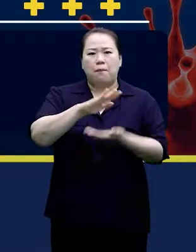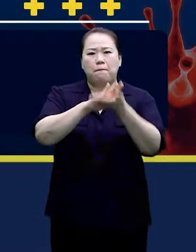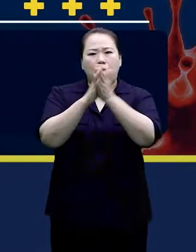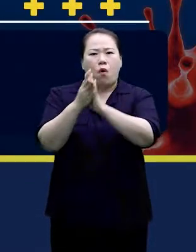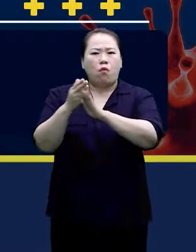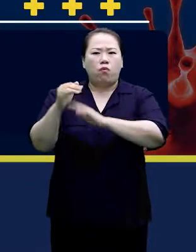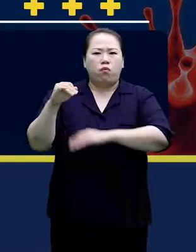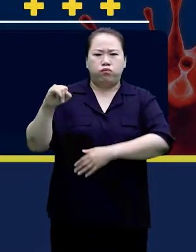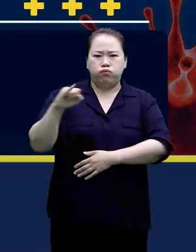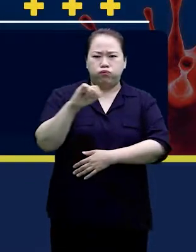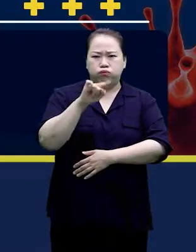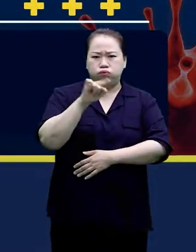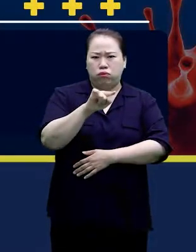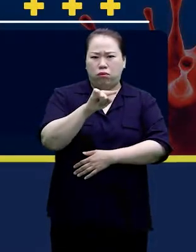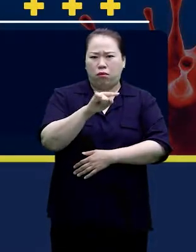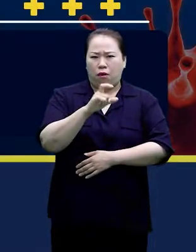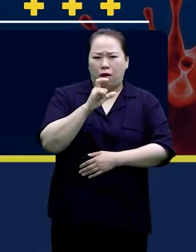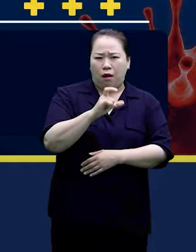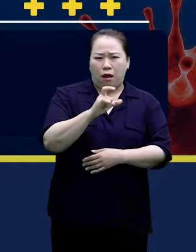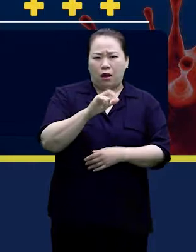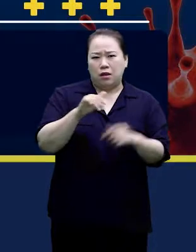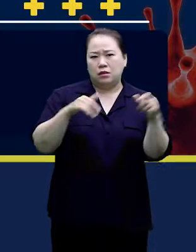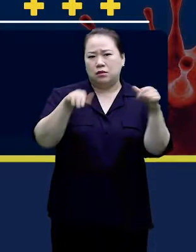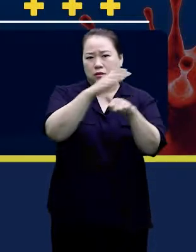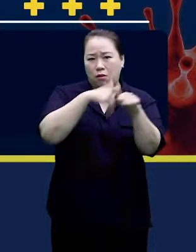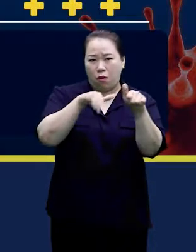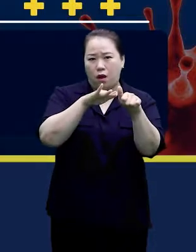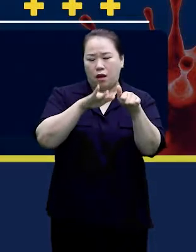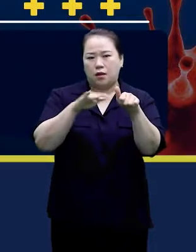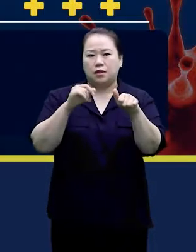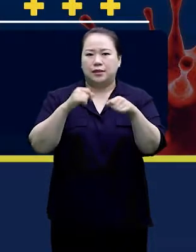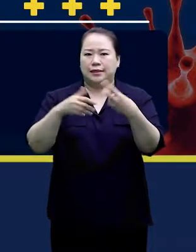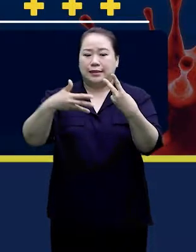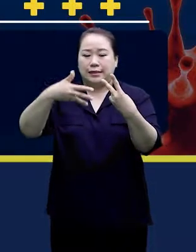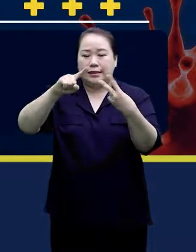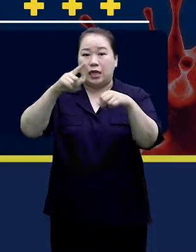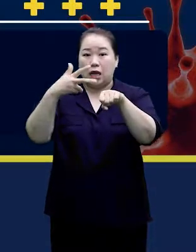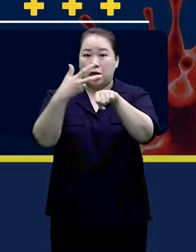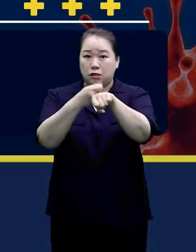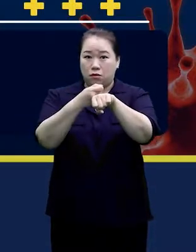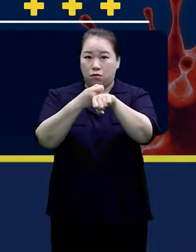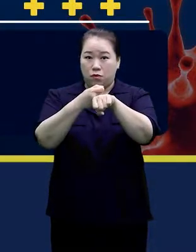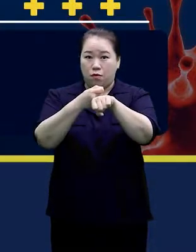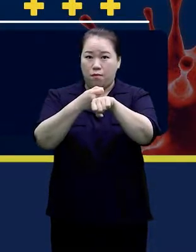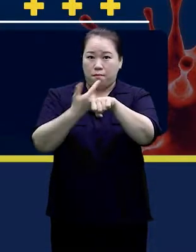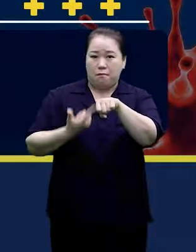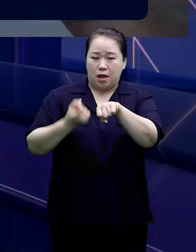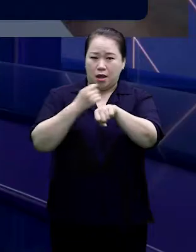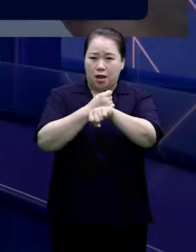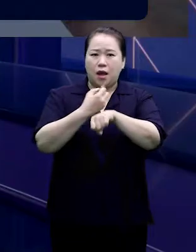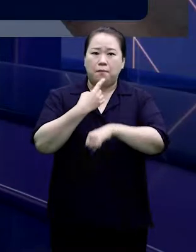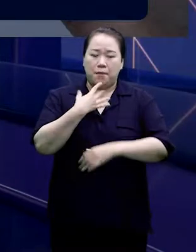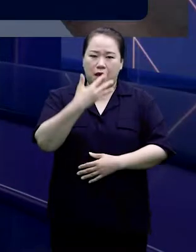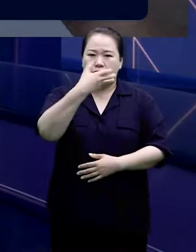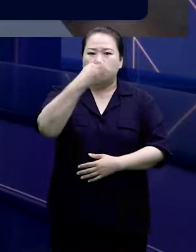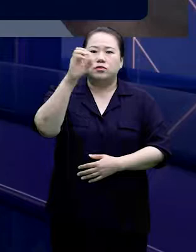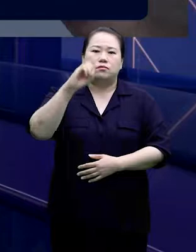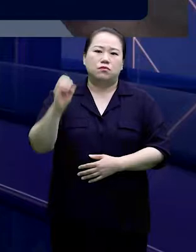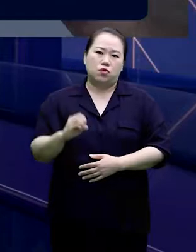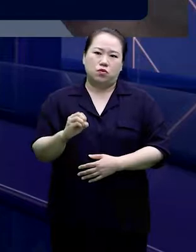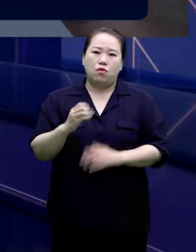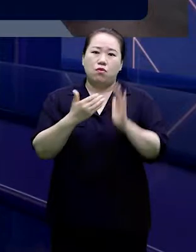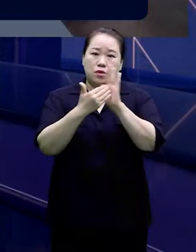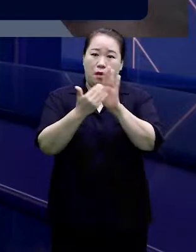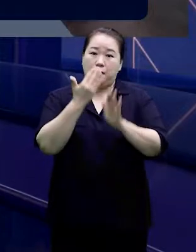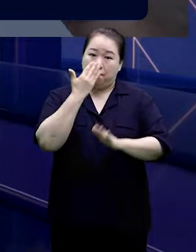2차 접종까지 마쳐야 90% 정도의 예방 효과를 기대할 수 있습니다. 10월